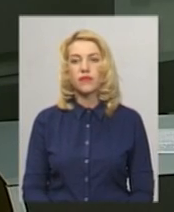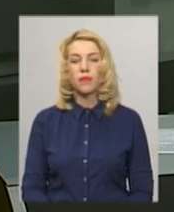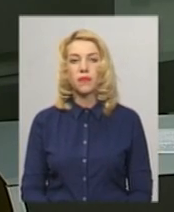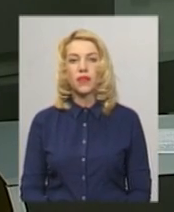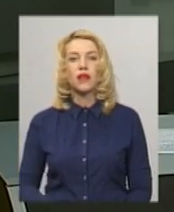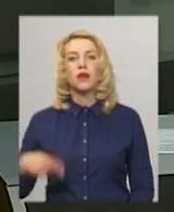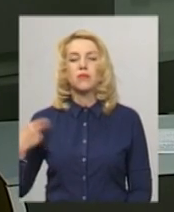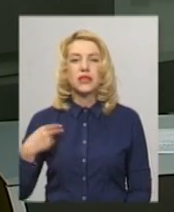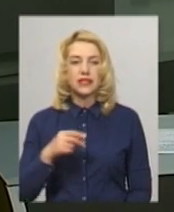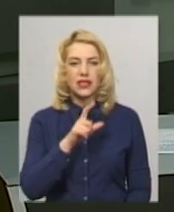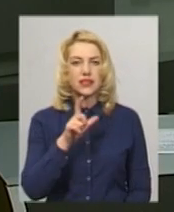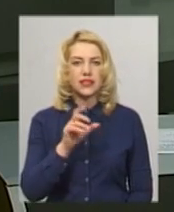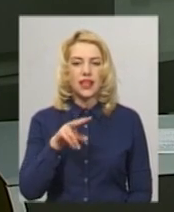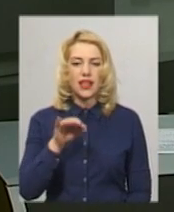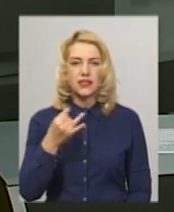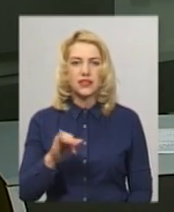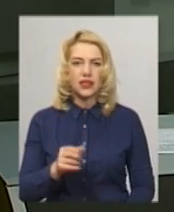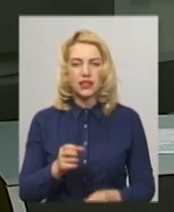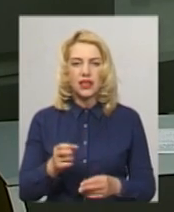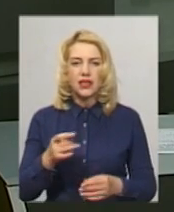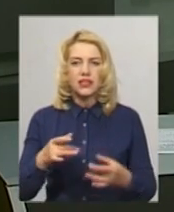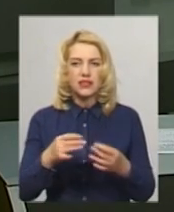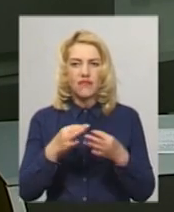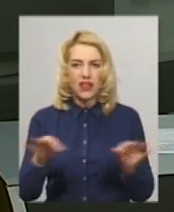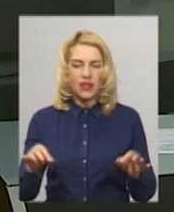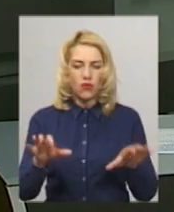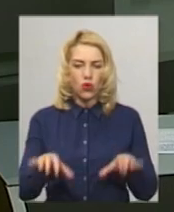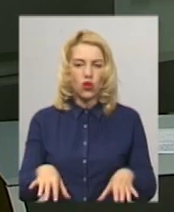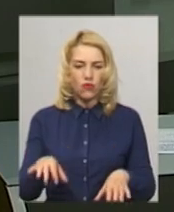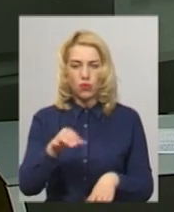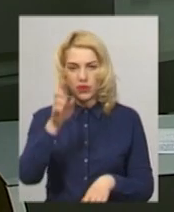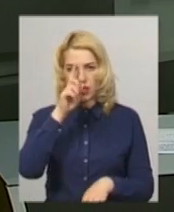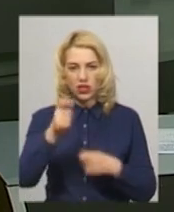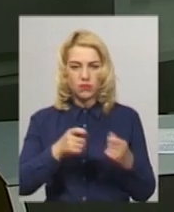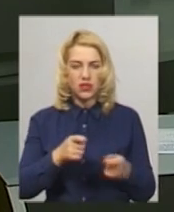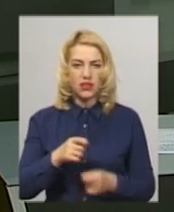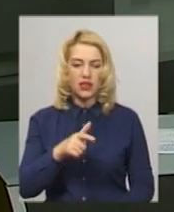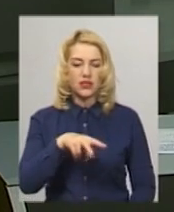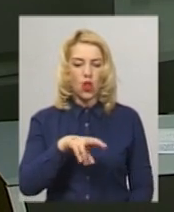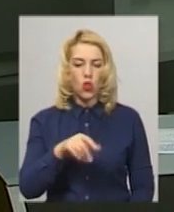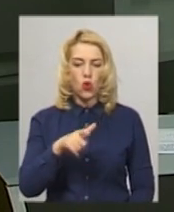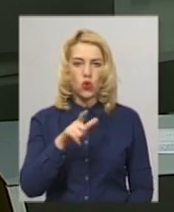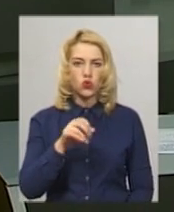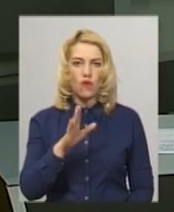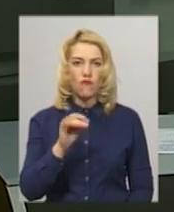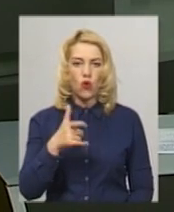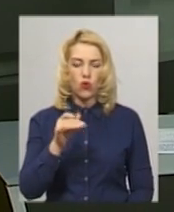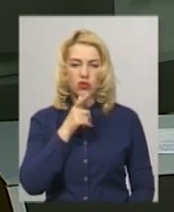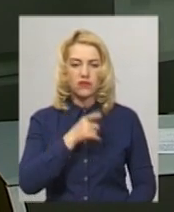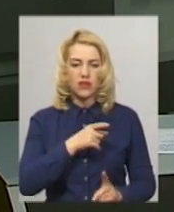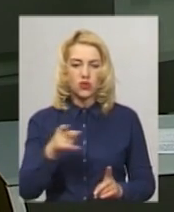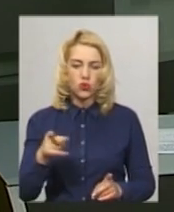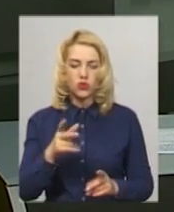Президент Володимир Зеленський звільнив голову Хмельницької облдержадміністрації Вадима Лозового у зв'язку із закінченням строку